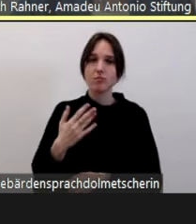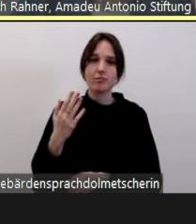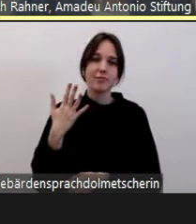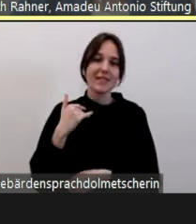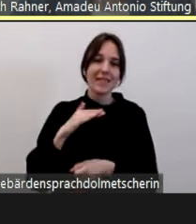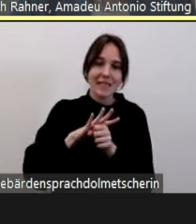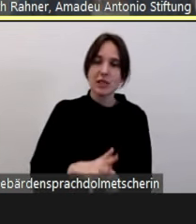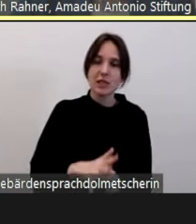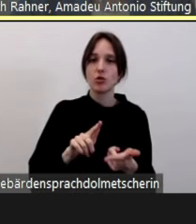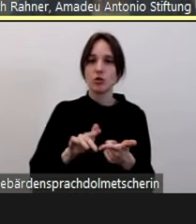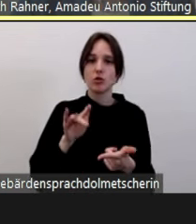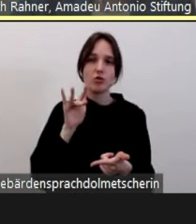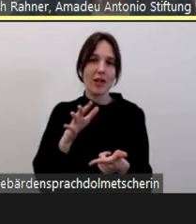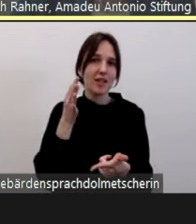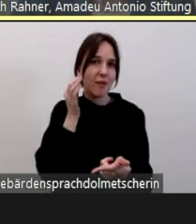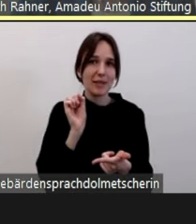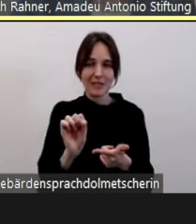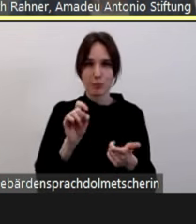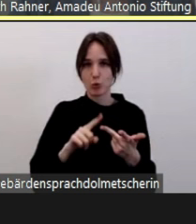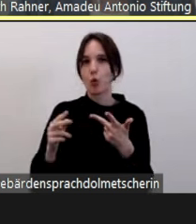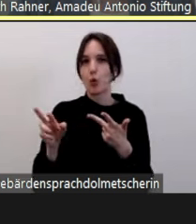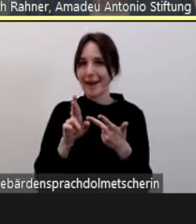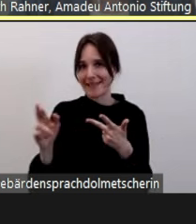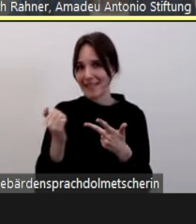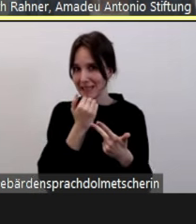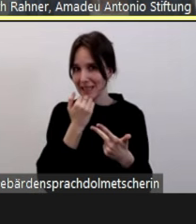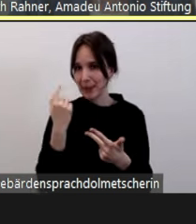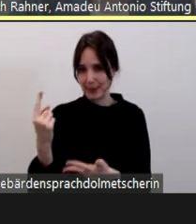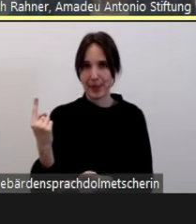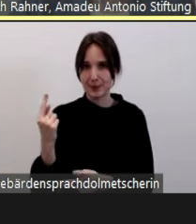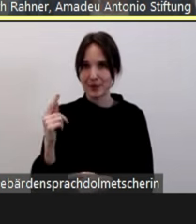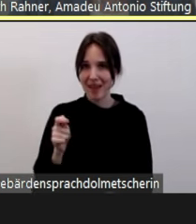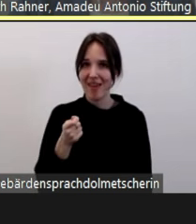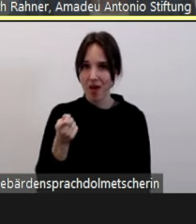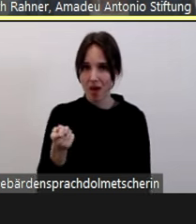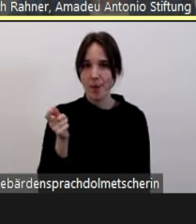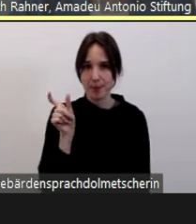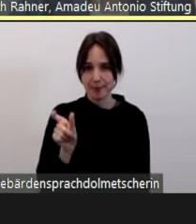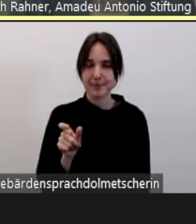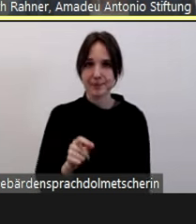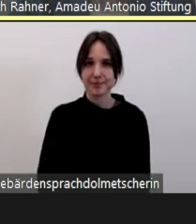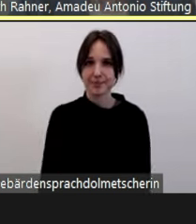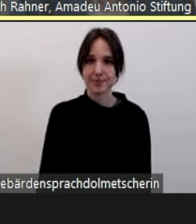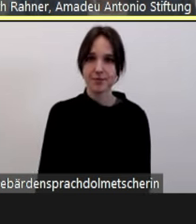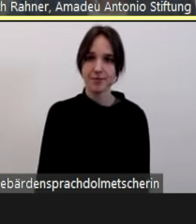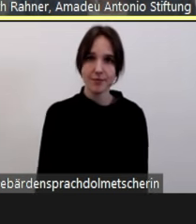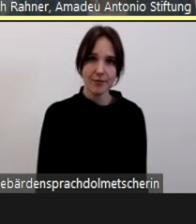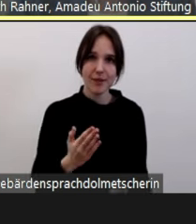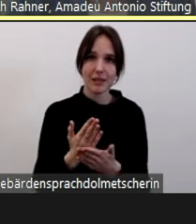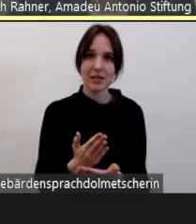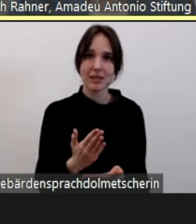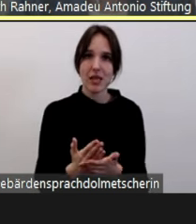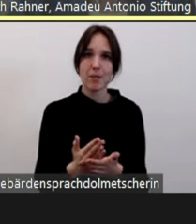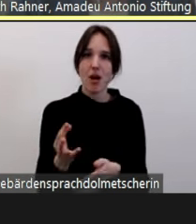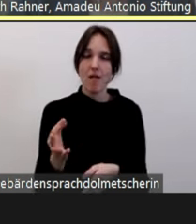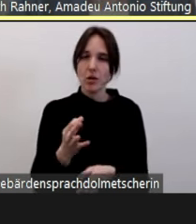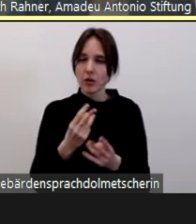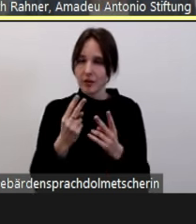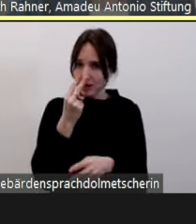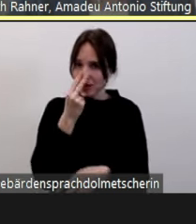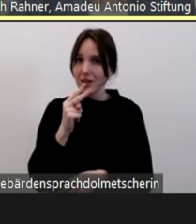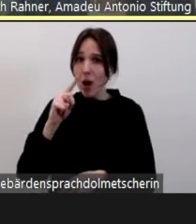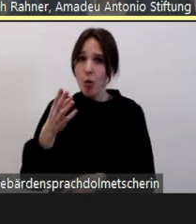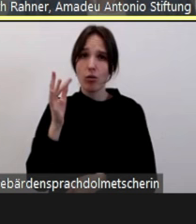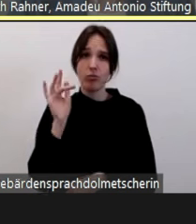und antifeministische Gesinnung des Täters ein wichtiger Punkt für uns, Anhaltspunkt, dass die Tat eben auch antifeministisch motiviert war